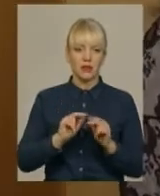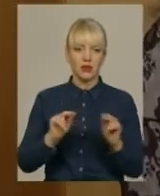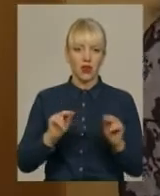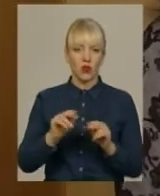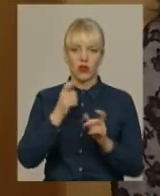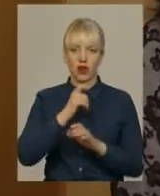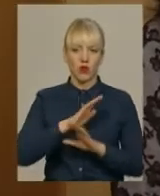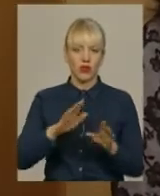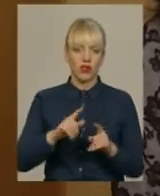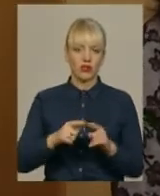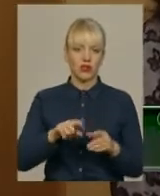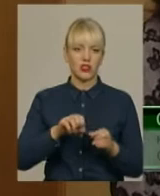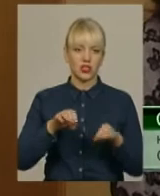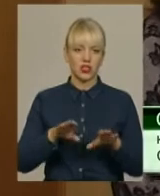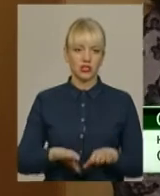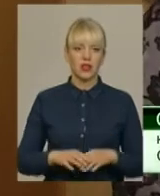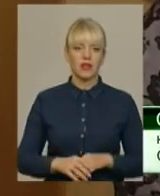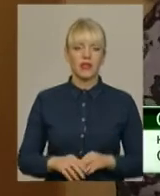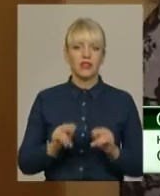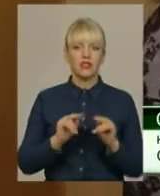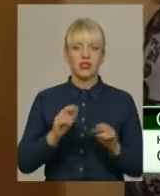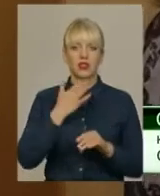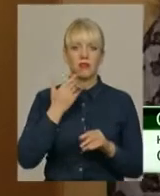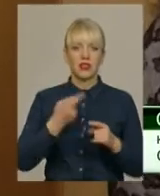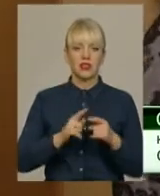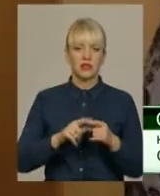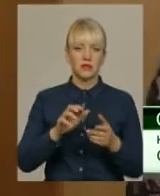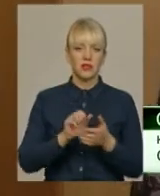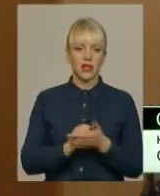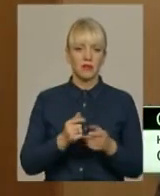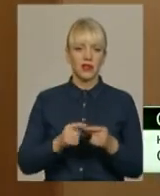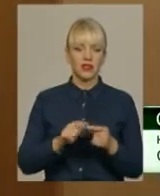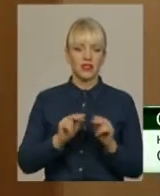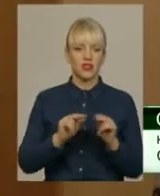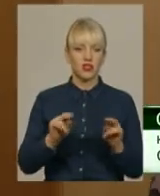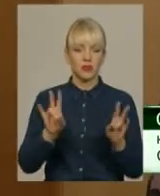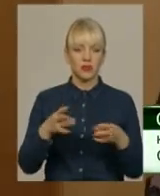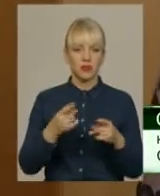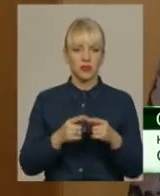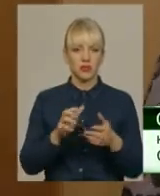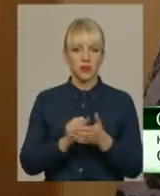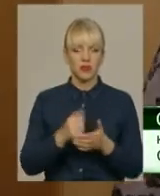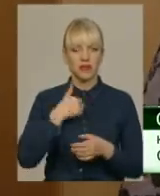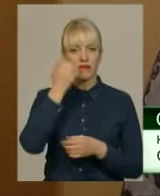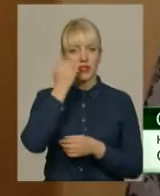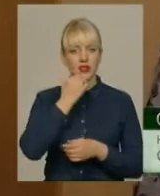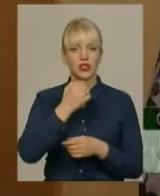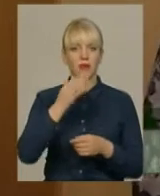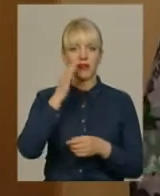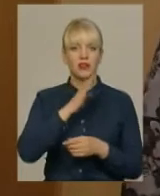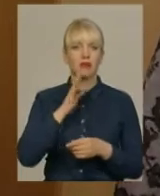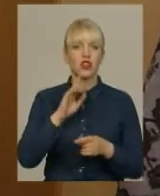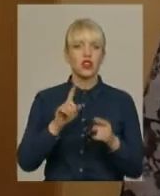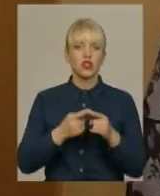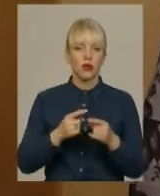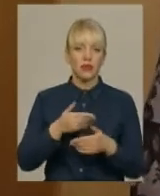Вчитель не має цим питанням займатися. Вчителі є інші обов'язки. І я дуже вдячна своїм батькам за те, що вони мене в цьому